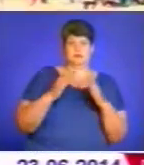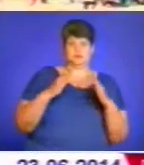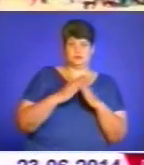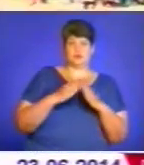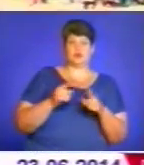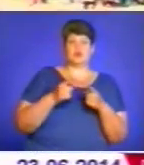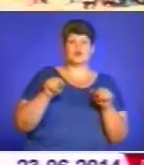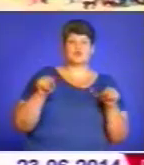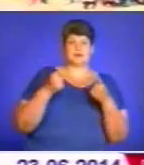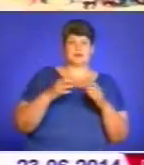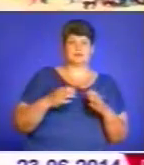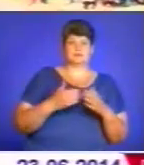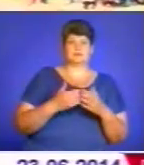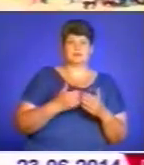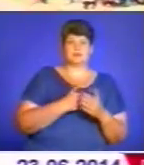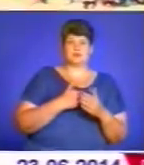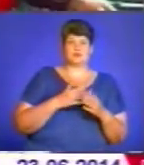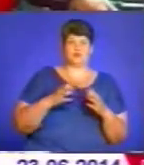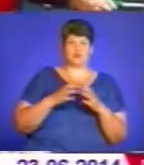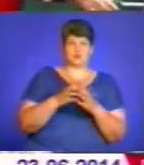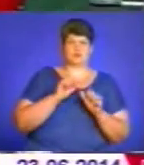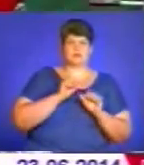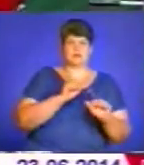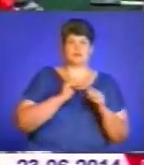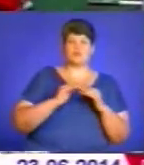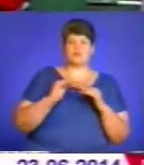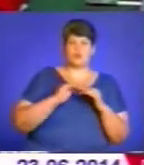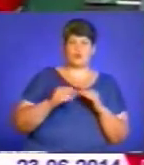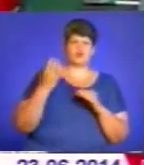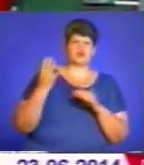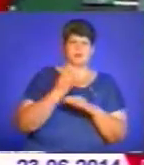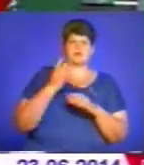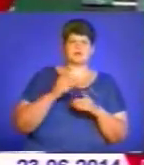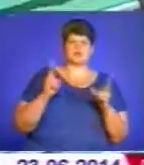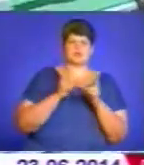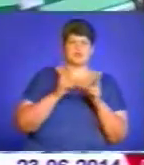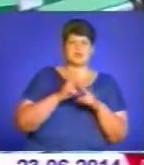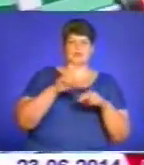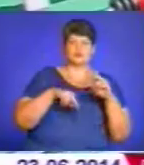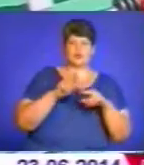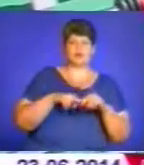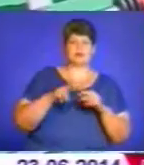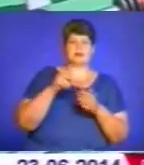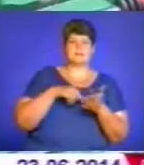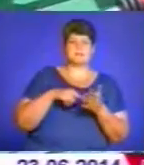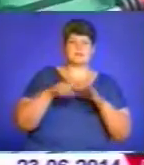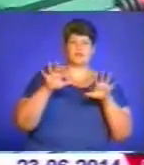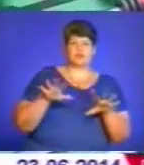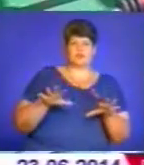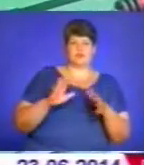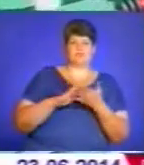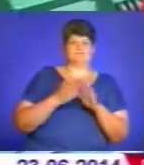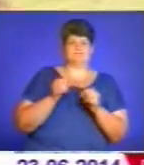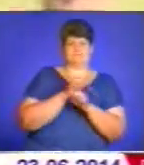ініціативну групу із захисту поля. Чотири рази зустрічалися з міським головою і забудовником. Однак компромісу знайти не